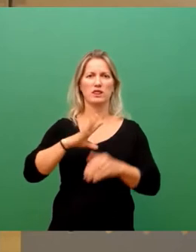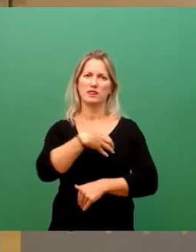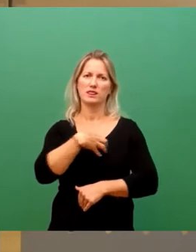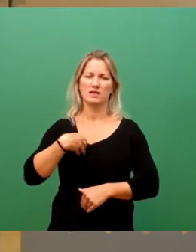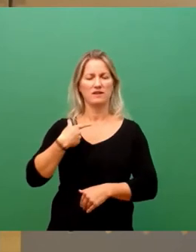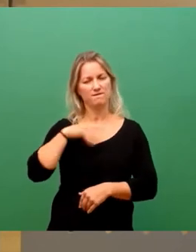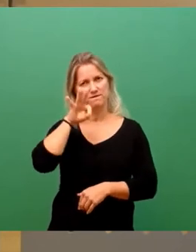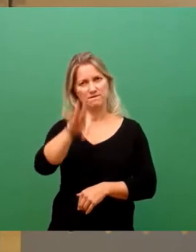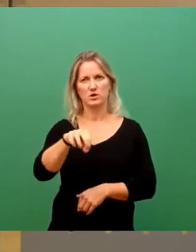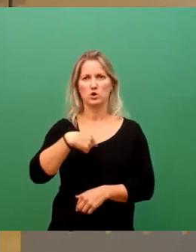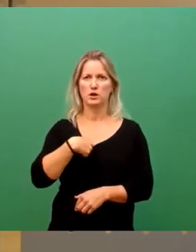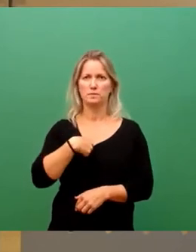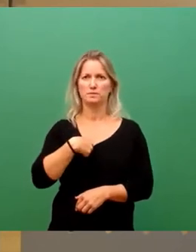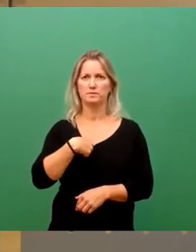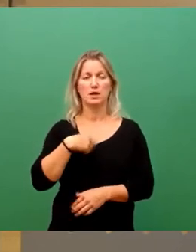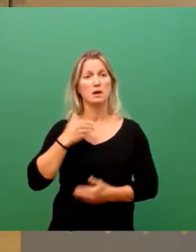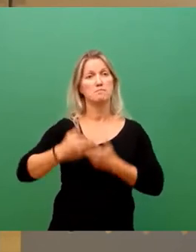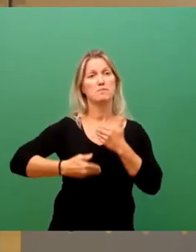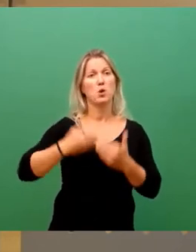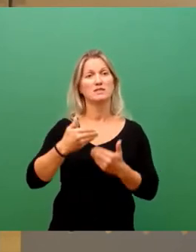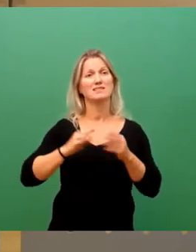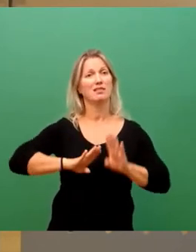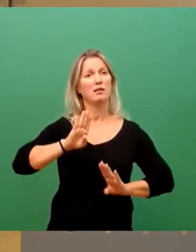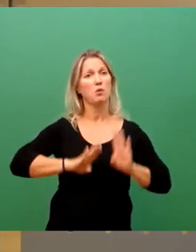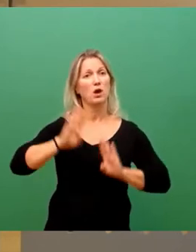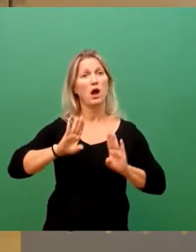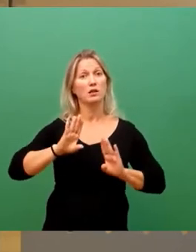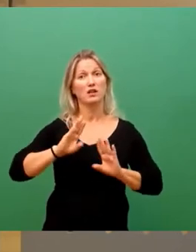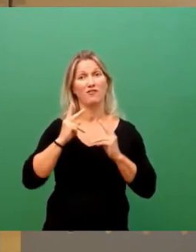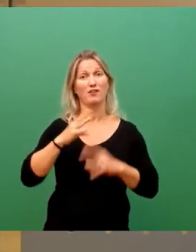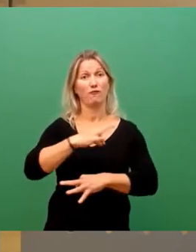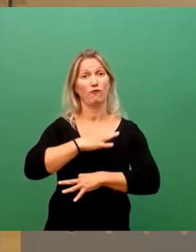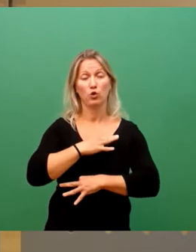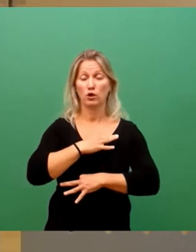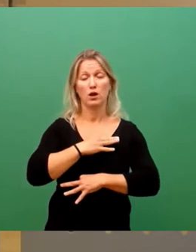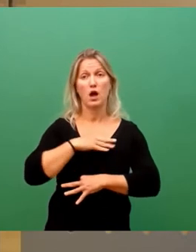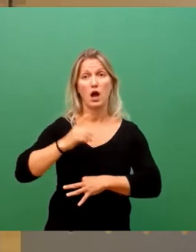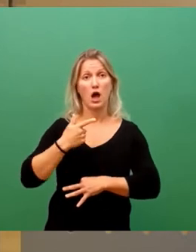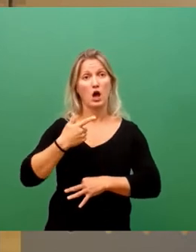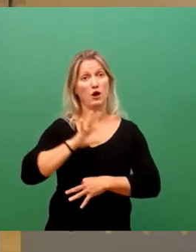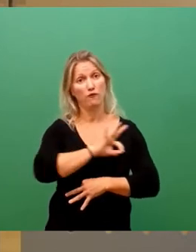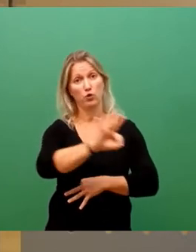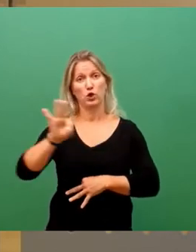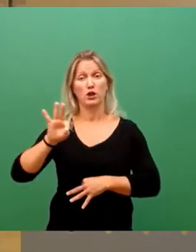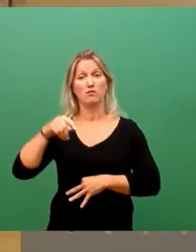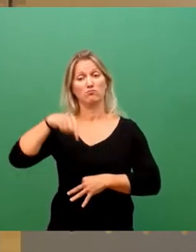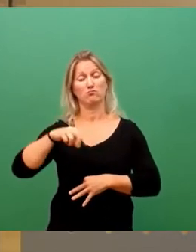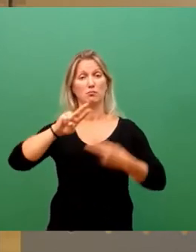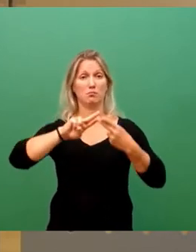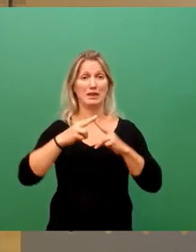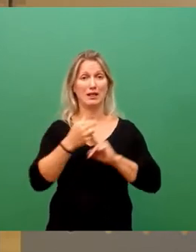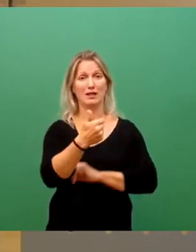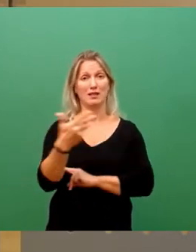demokratische Prozesse sind nicht nur mir wichtig, sondern eigentlich auch vielen, vielen Mitgliedern hier im Stadtrat.